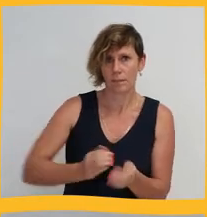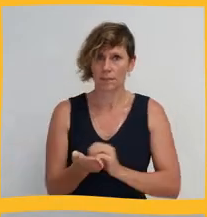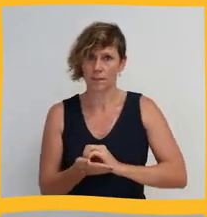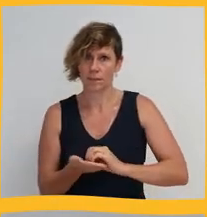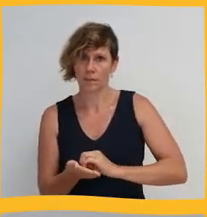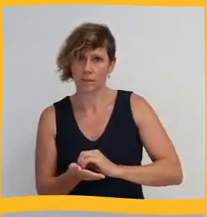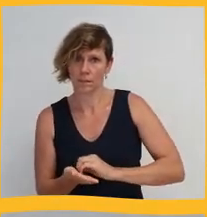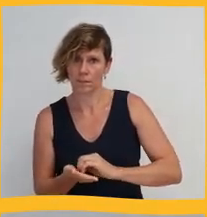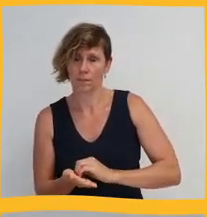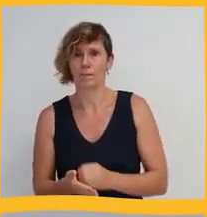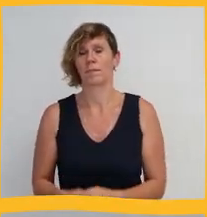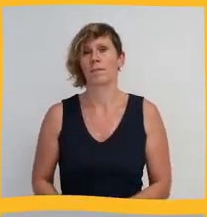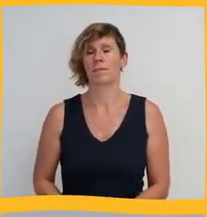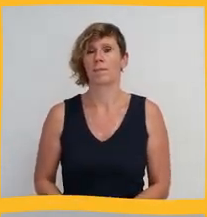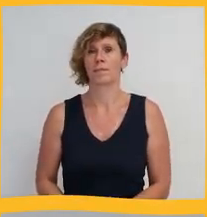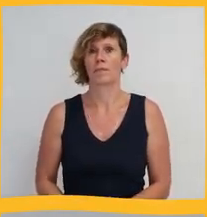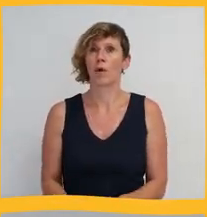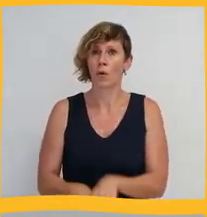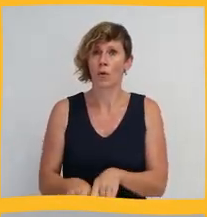Et les poignets.